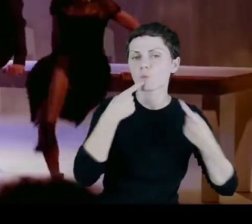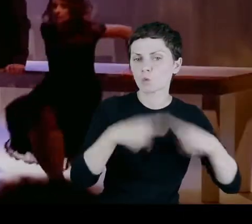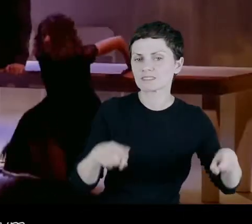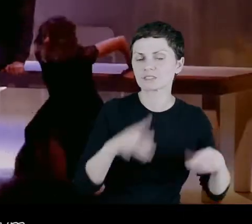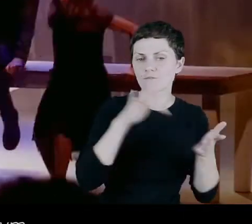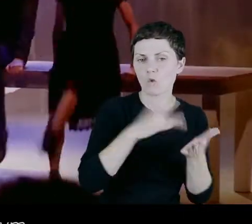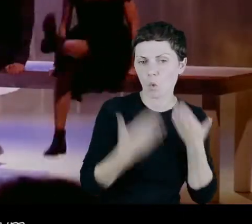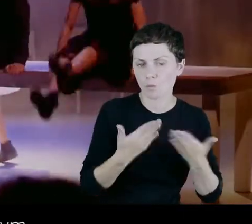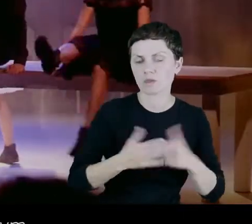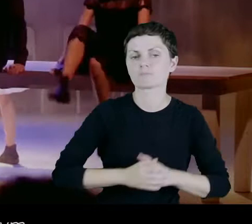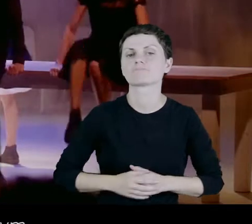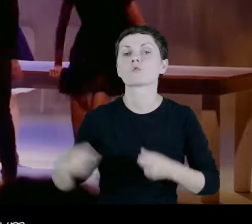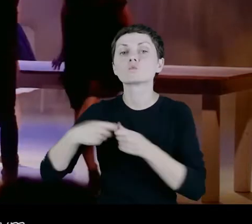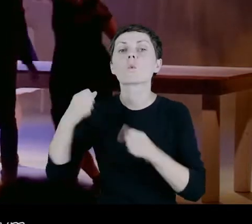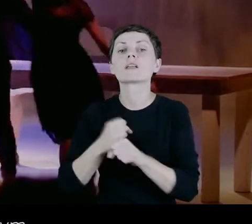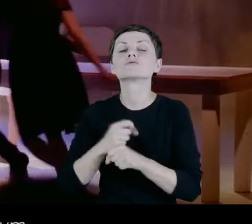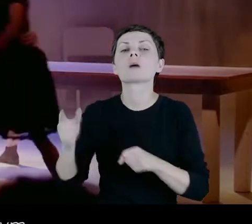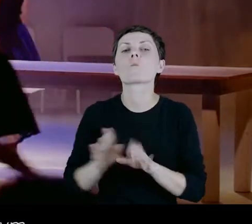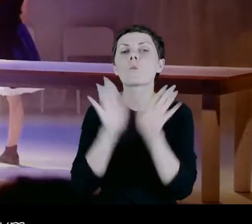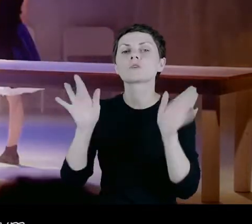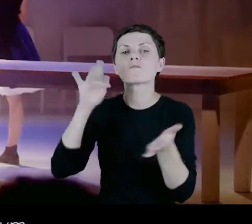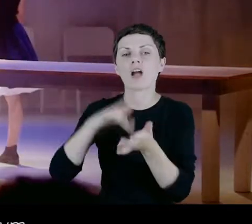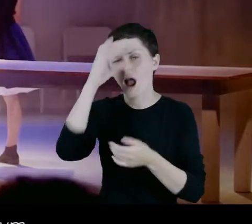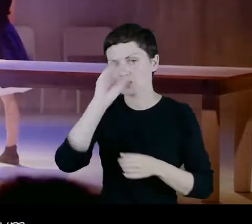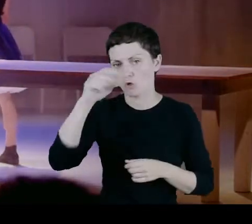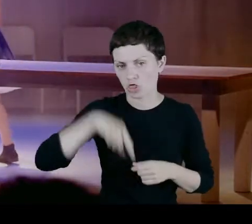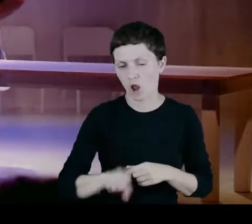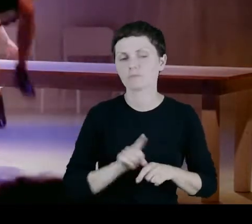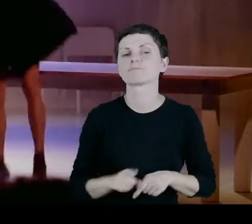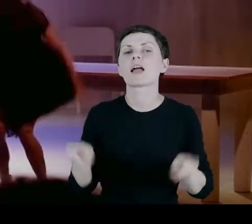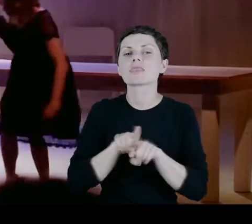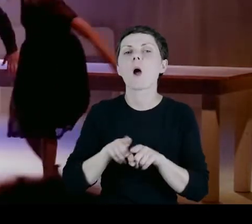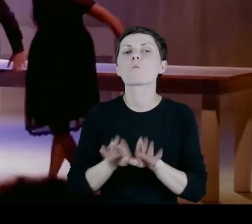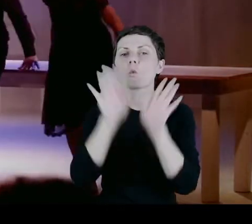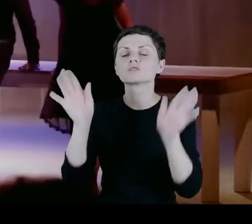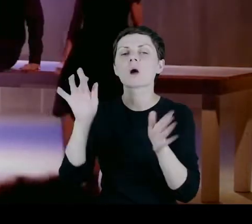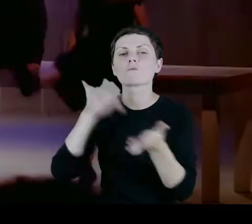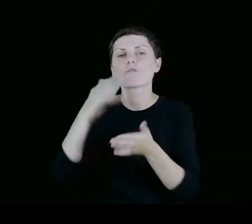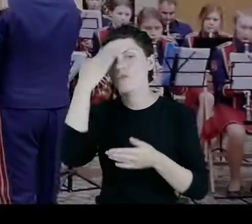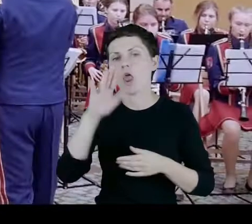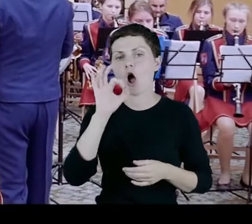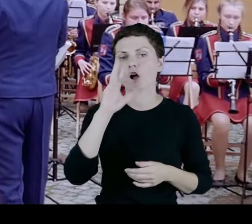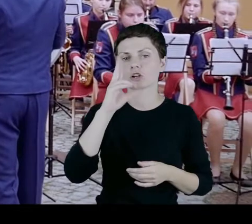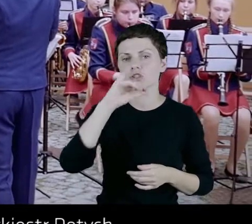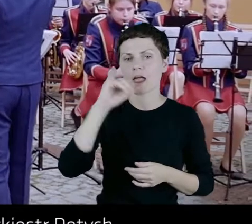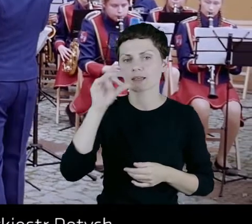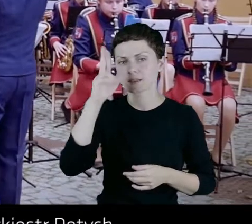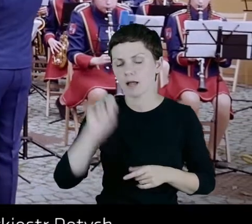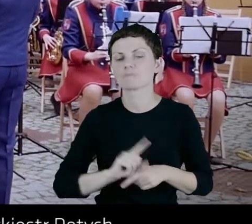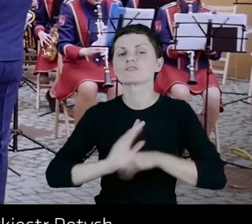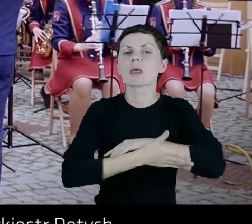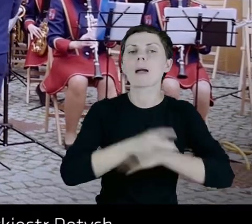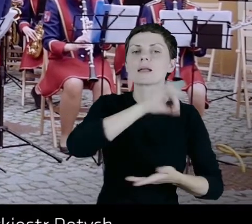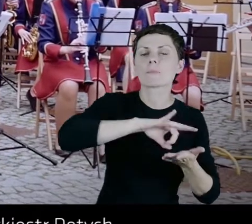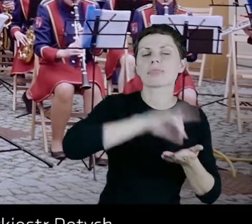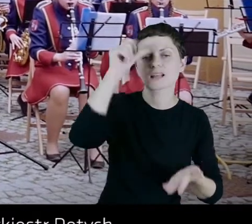Lublinie. Współpracujemy z Muzeum Nadwiślańskim w Kazimierzu Dolnym oraz Muzeum Henryka Sienkiewicza w Woli Okrzejskiej. Czynnie wspieramy